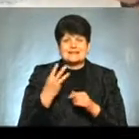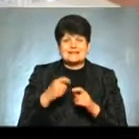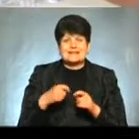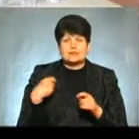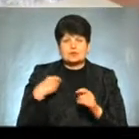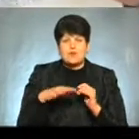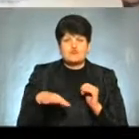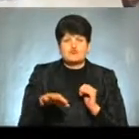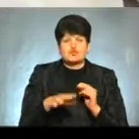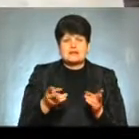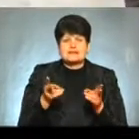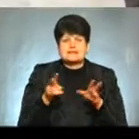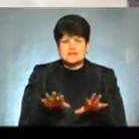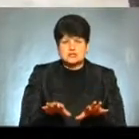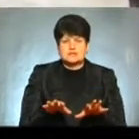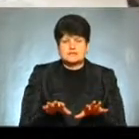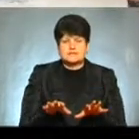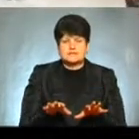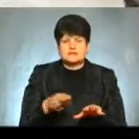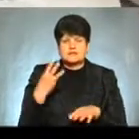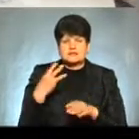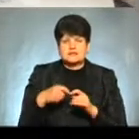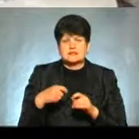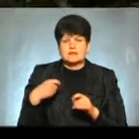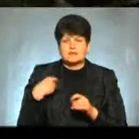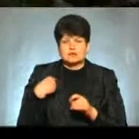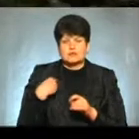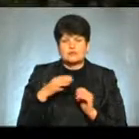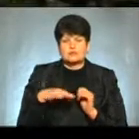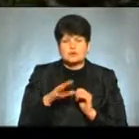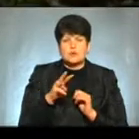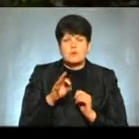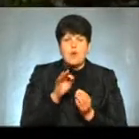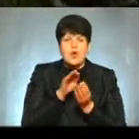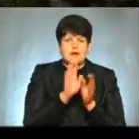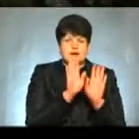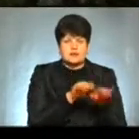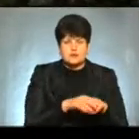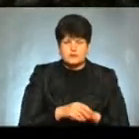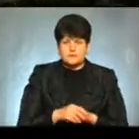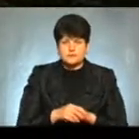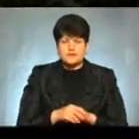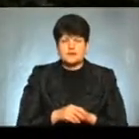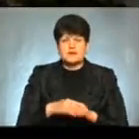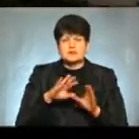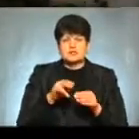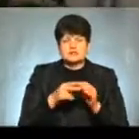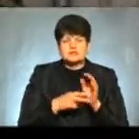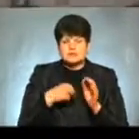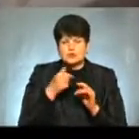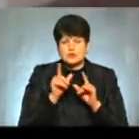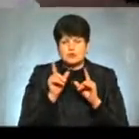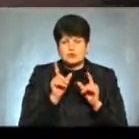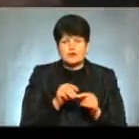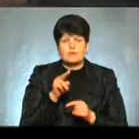яка залишилася вже в 300-кілометровій зоні в могильнику 17 років після вибуху на електростанції Володимир Чарторинський